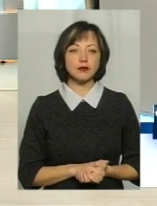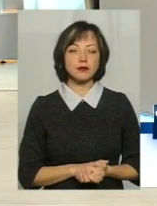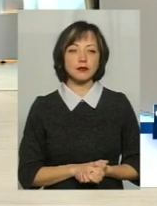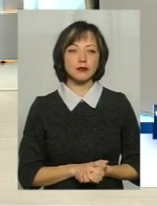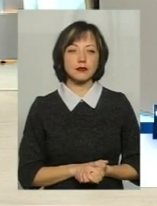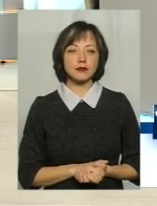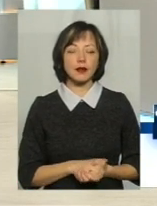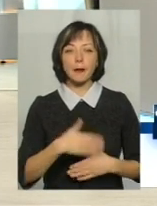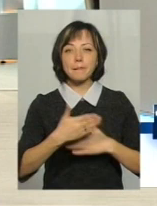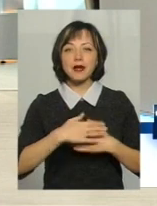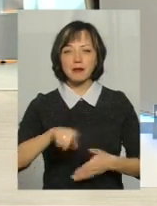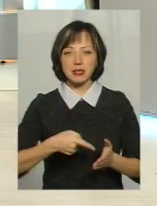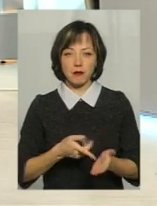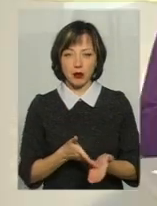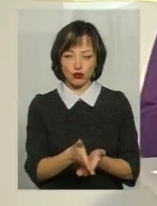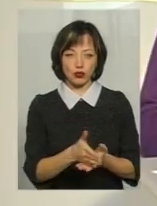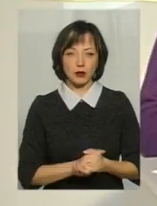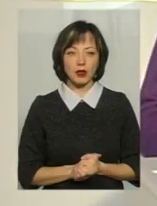приміський маршрут. Приміський маршрут.